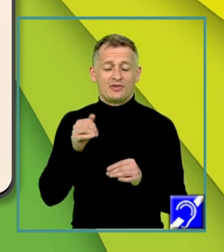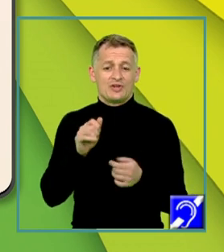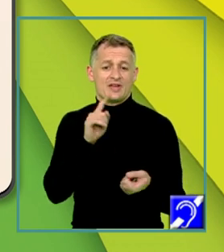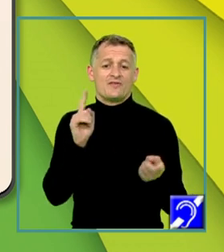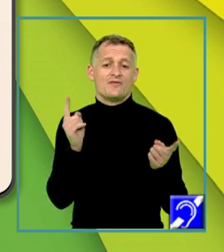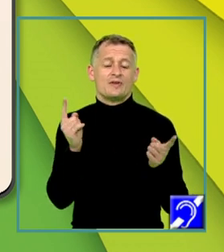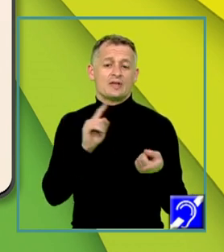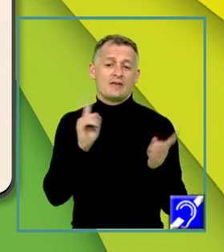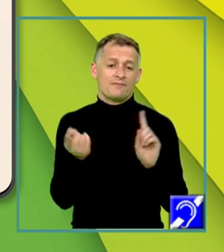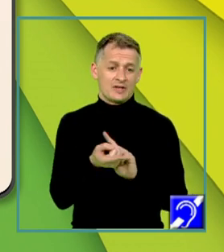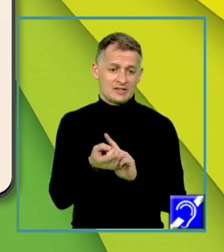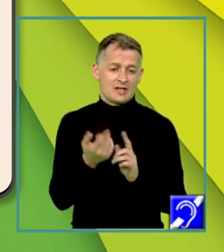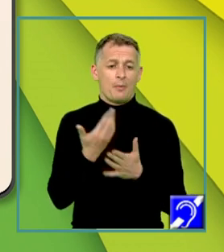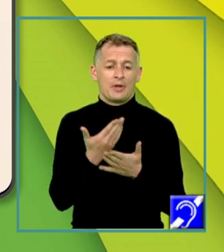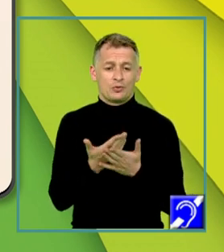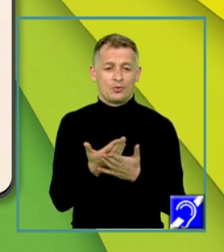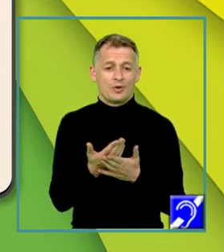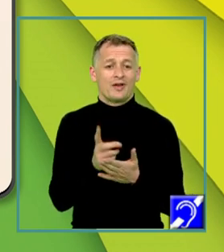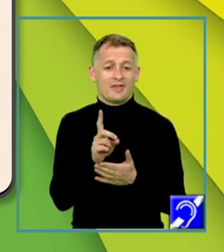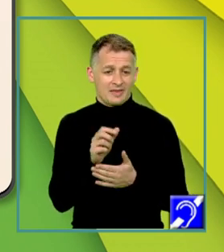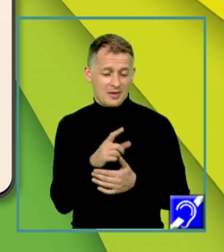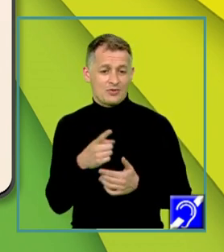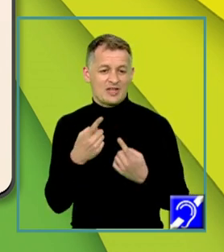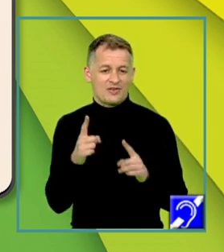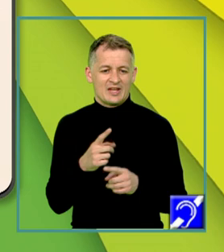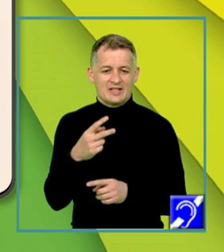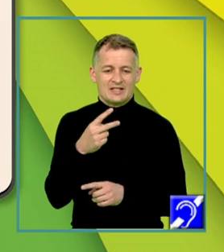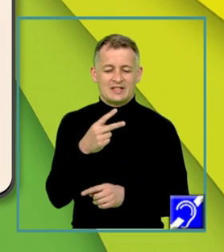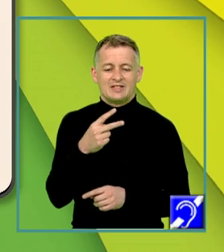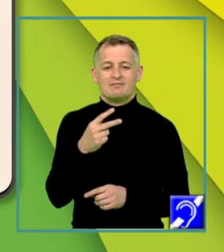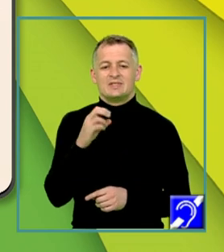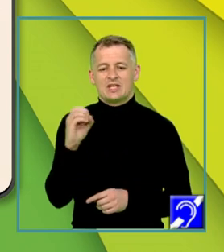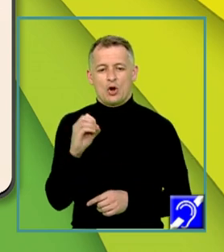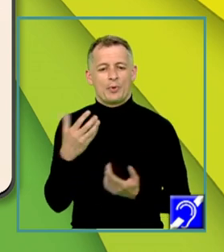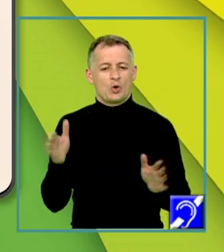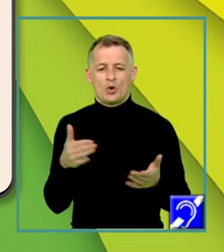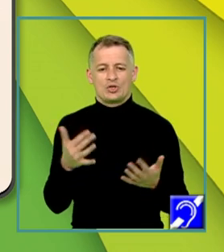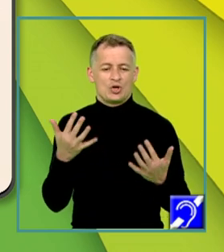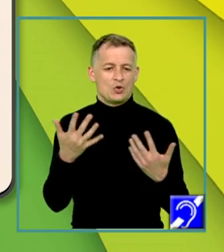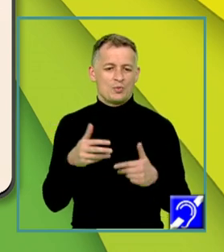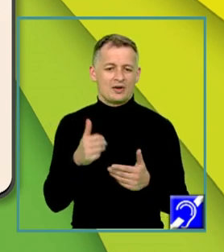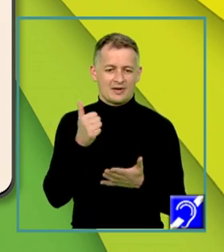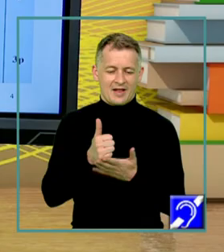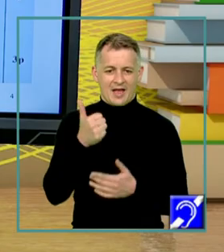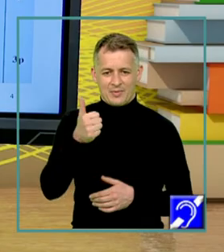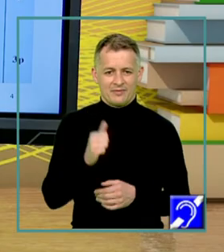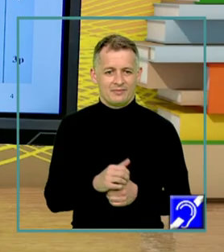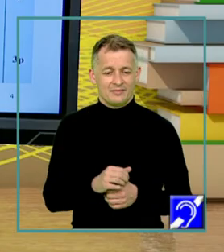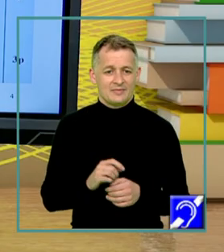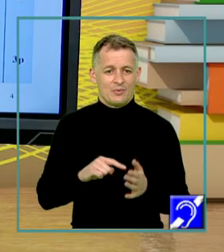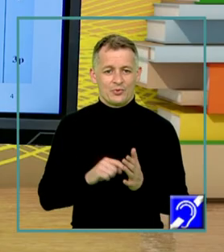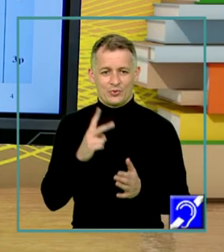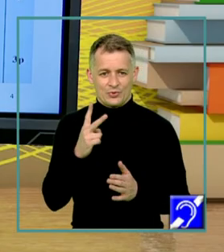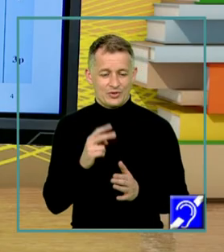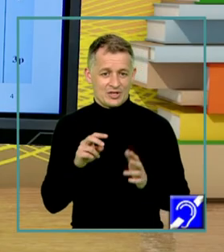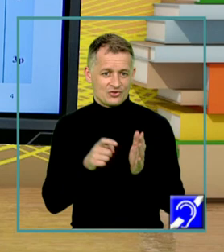determinantul matricei A de A este diferit de 0 pentru orice număr real a mic. La punctul 2 se cere